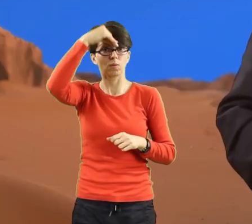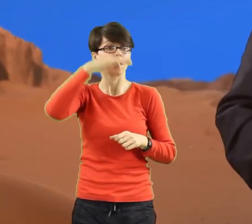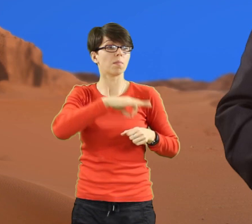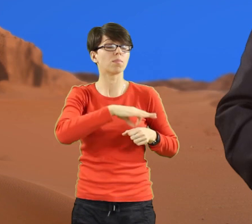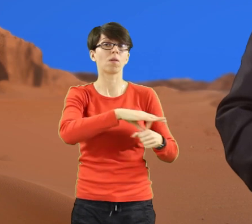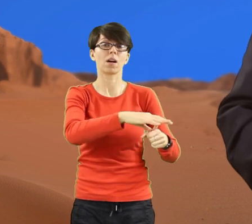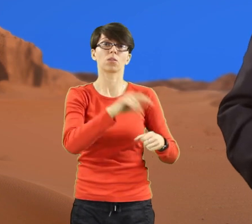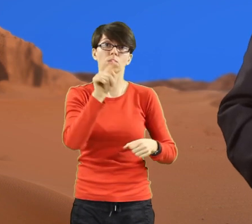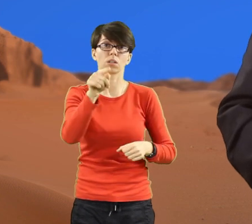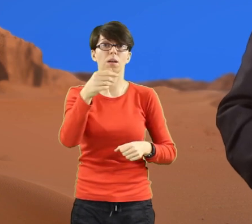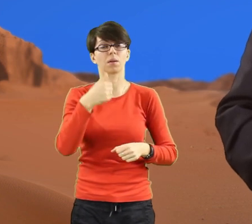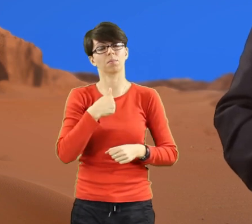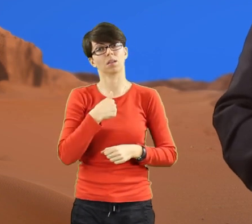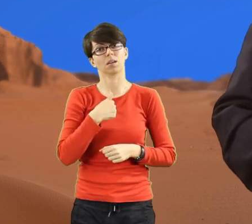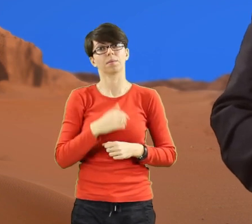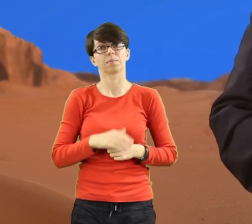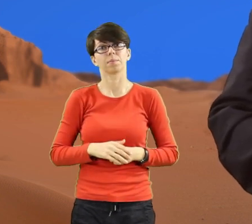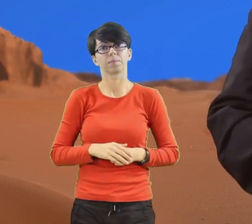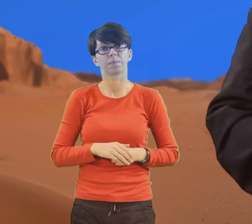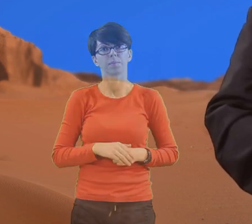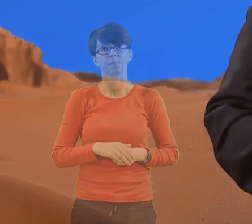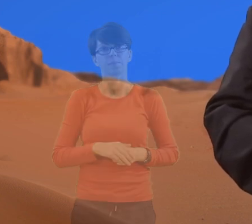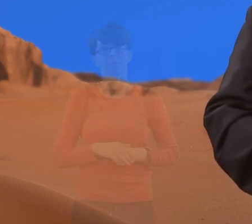Pozwól Duchowi prowadzić Cię.